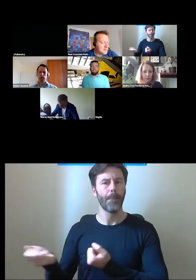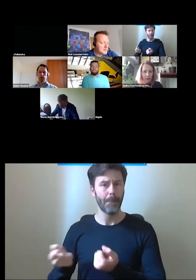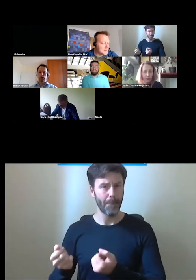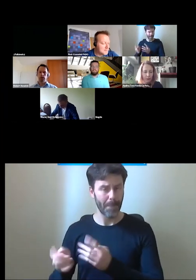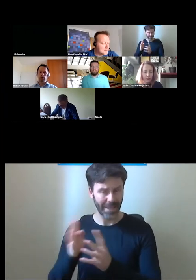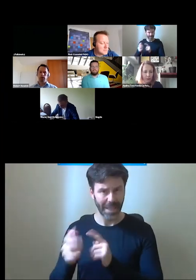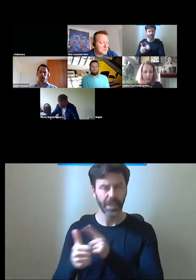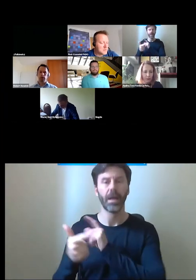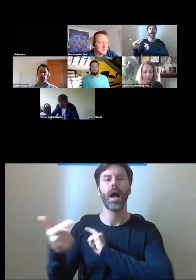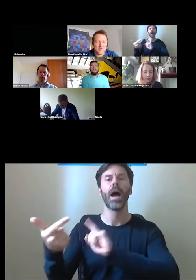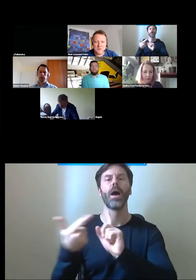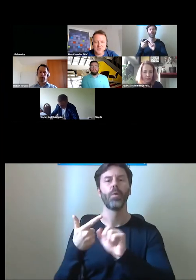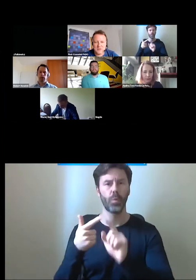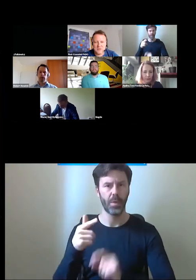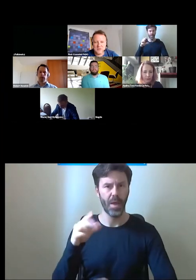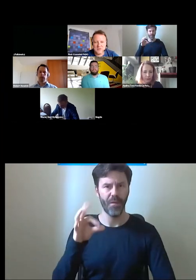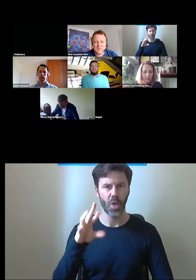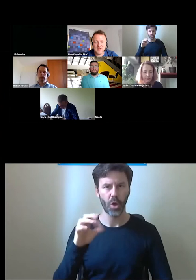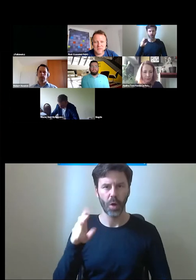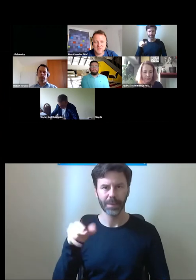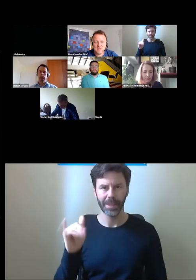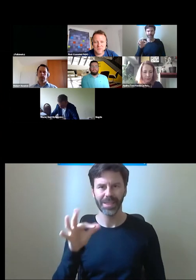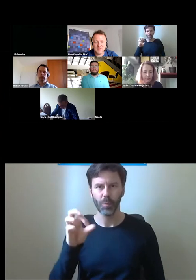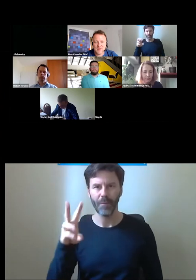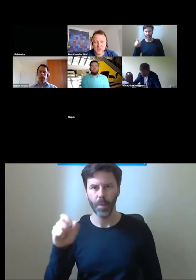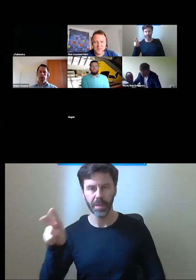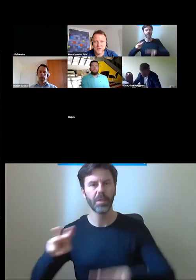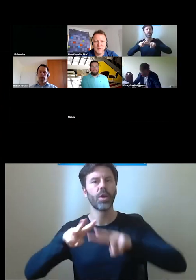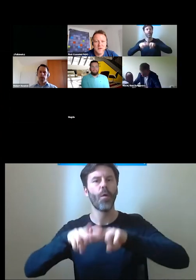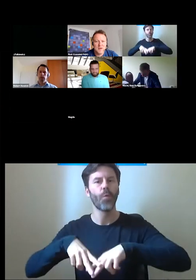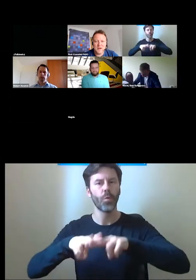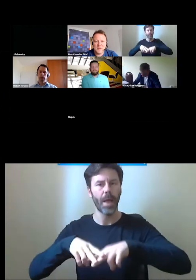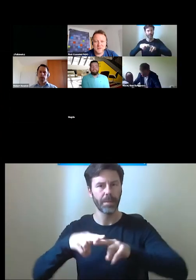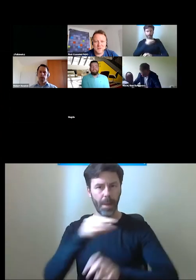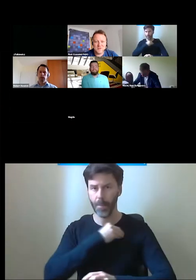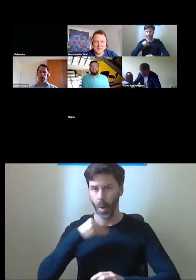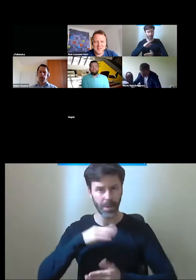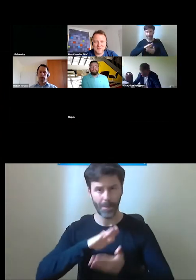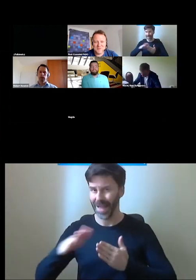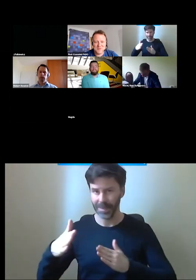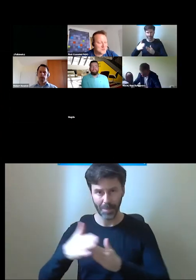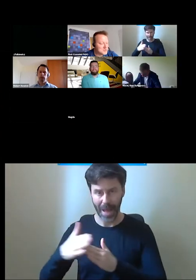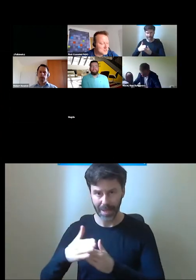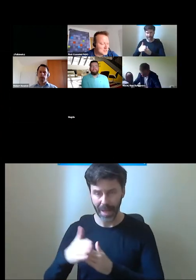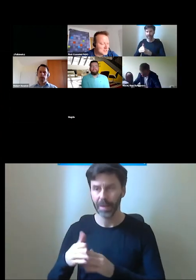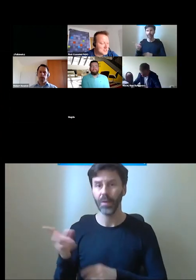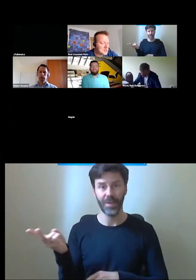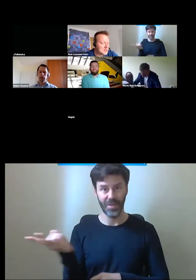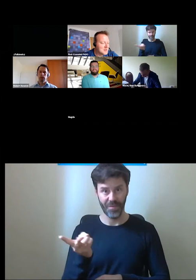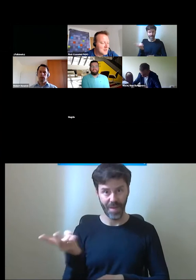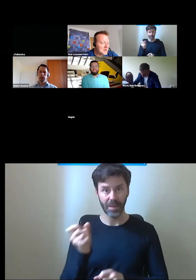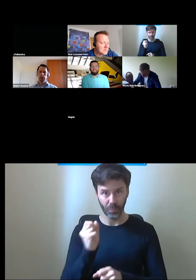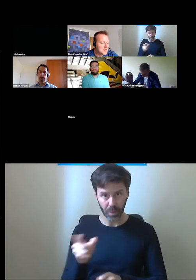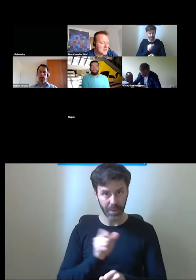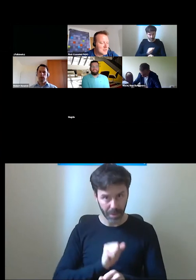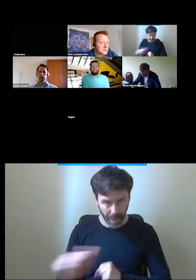Pan Sławomir Florkowski z Fundacji Polska Bez Barier, co do Was, nie mam wątpliwości, że jesteście,